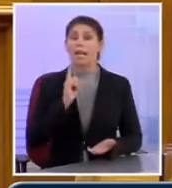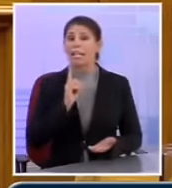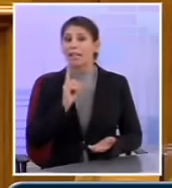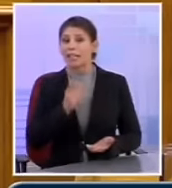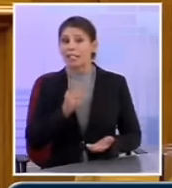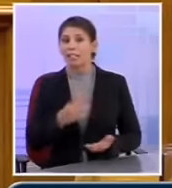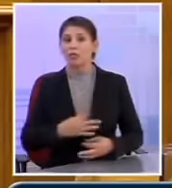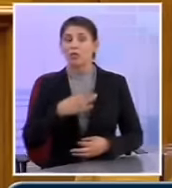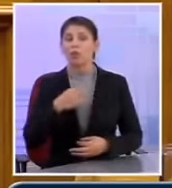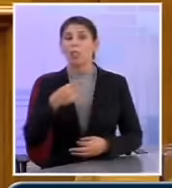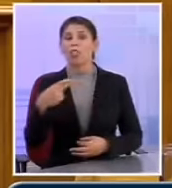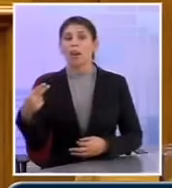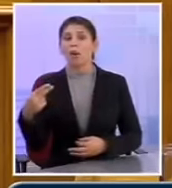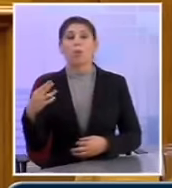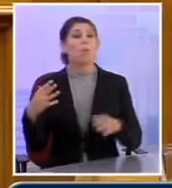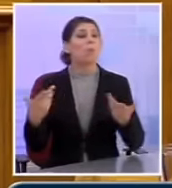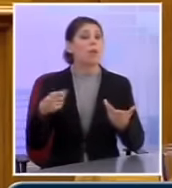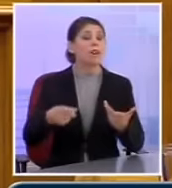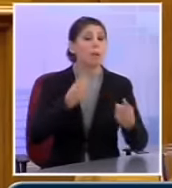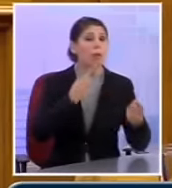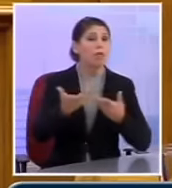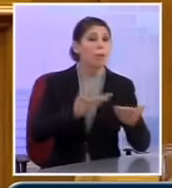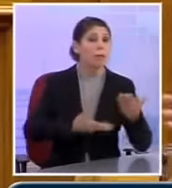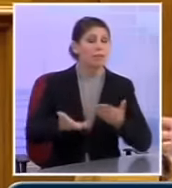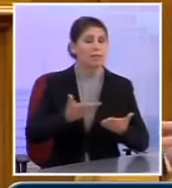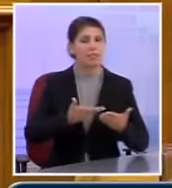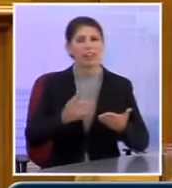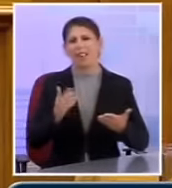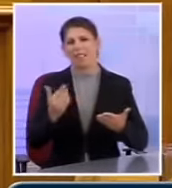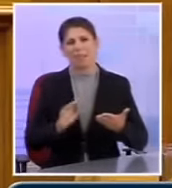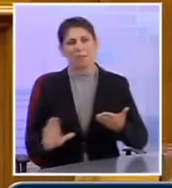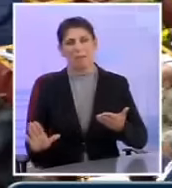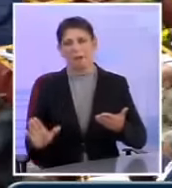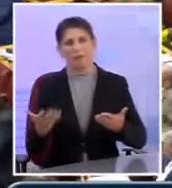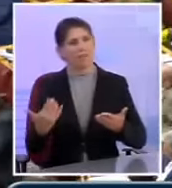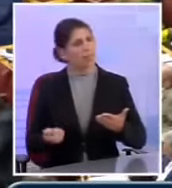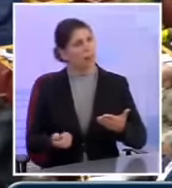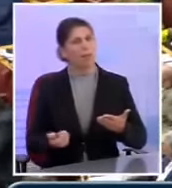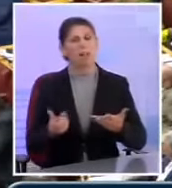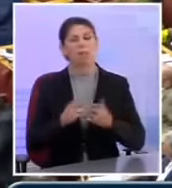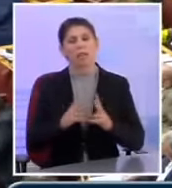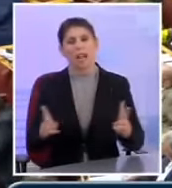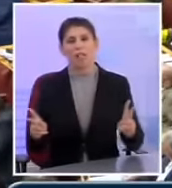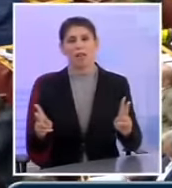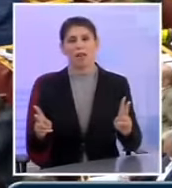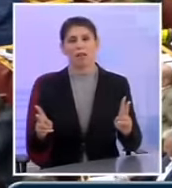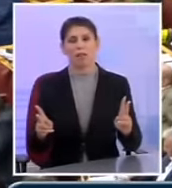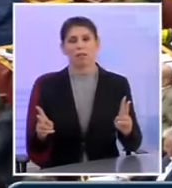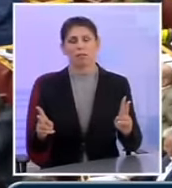κυρίου Θεοχάρη, που είναι αυτά που διαπραγματευτήκαμε, δεν ισχύει γιατί έχουμε κάνει πολύ ξεκάθαρο.